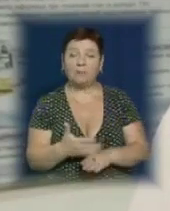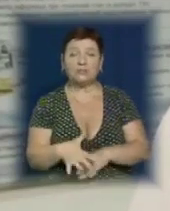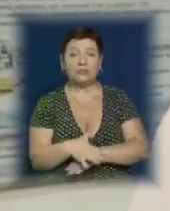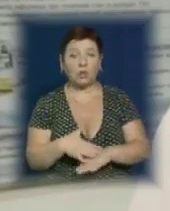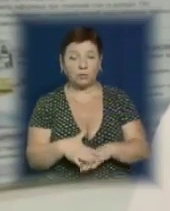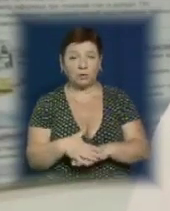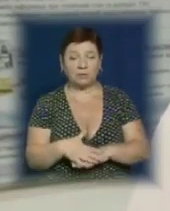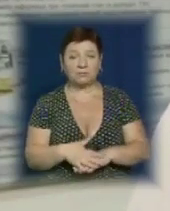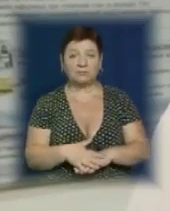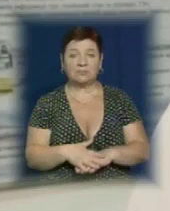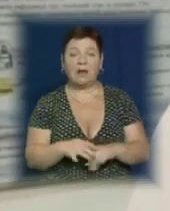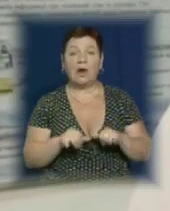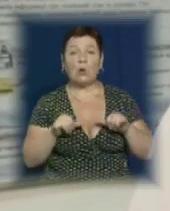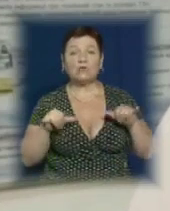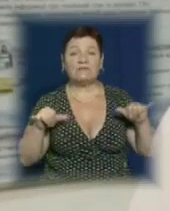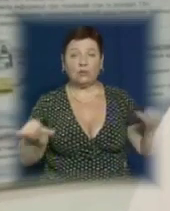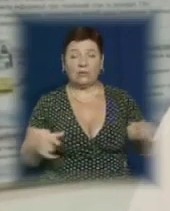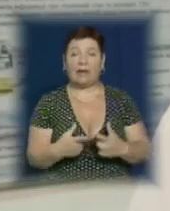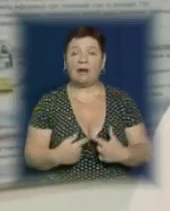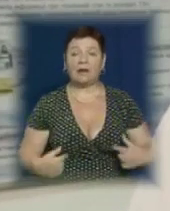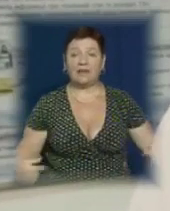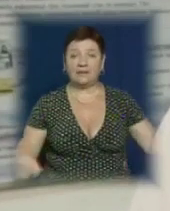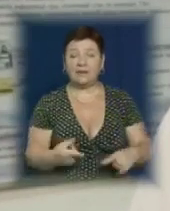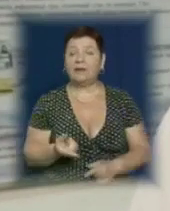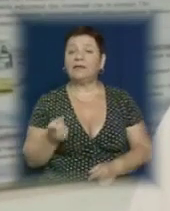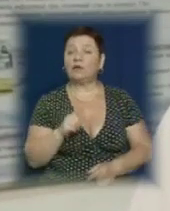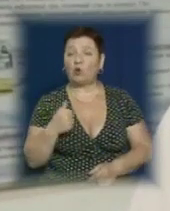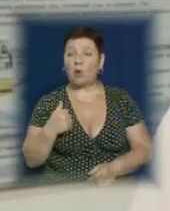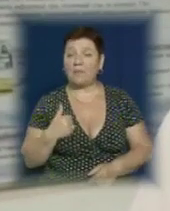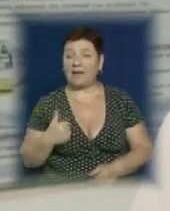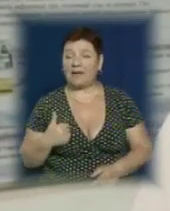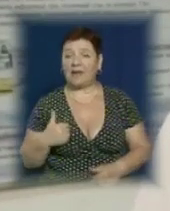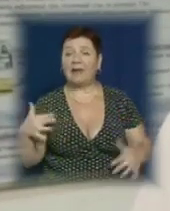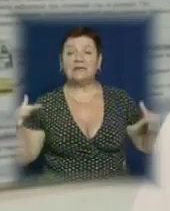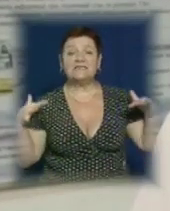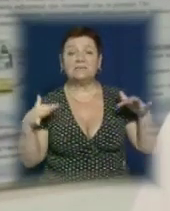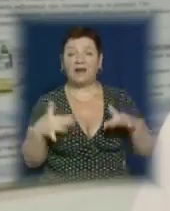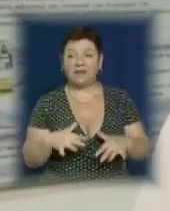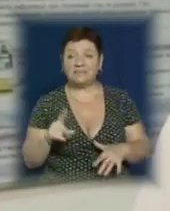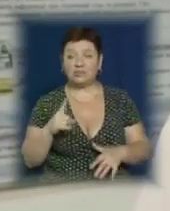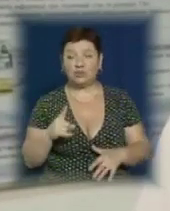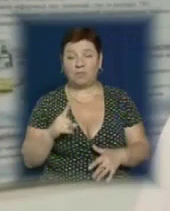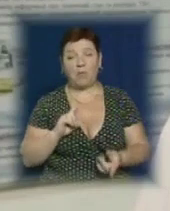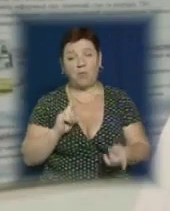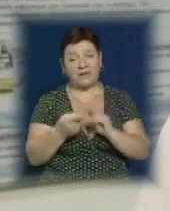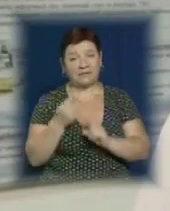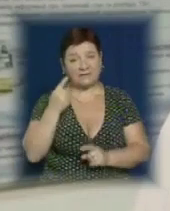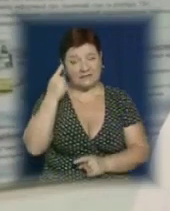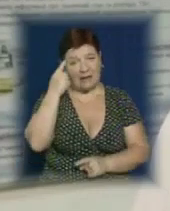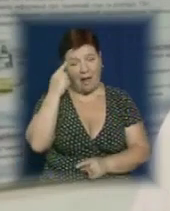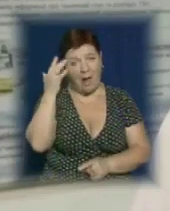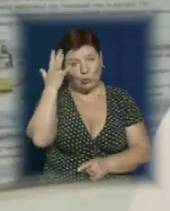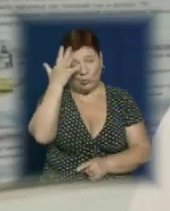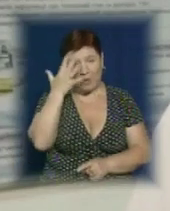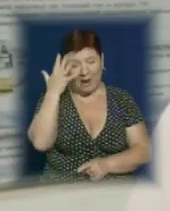розвинутих країн. Для того ми тут зібралися, обмінюємося думками, і те